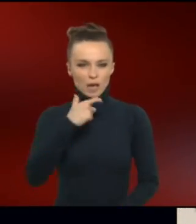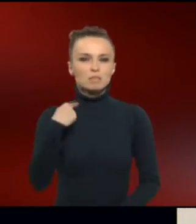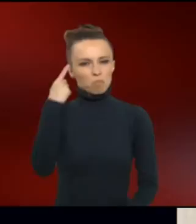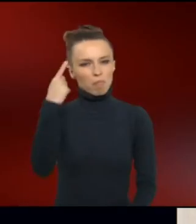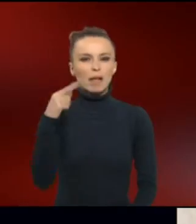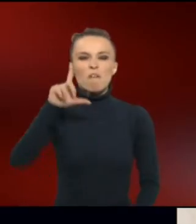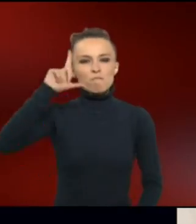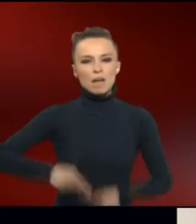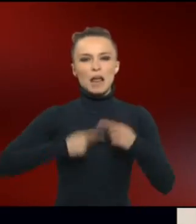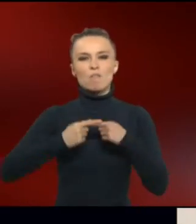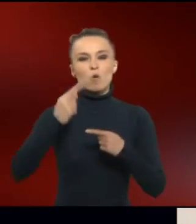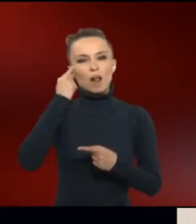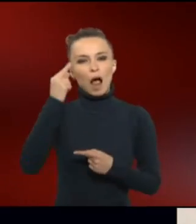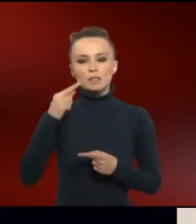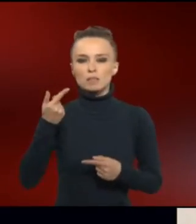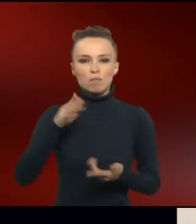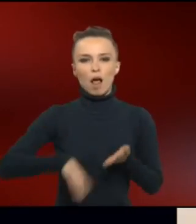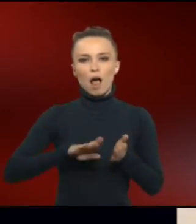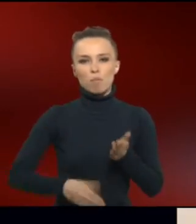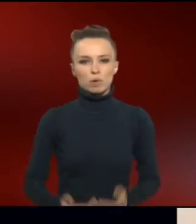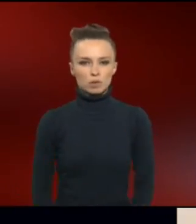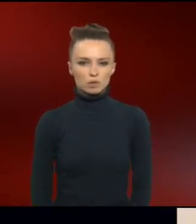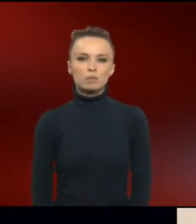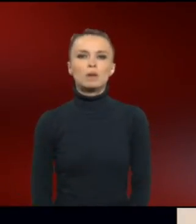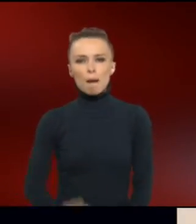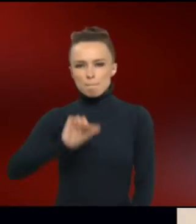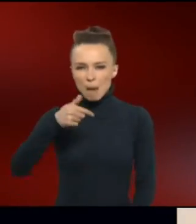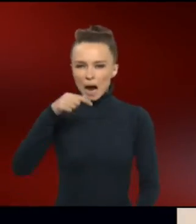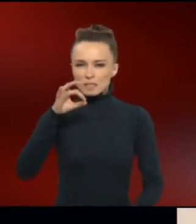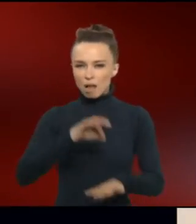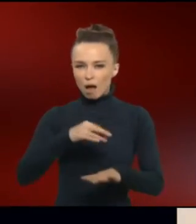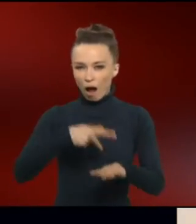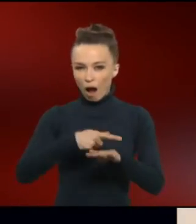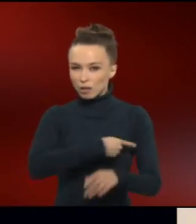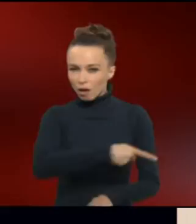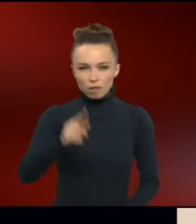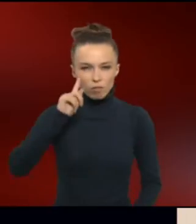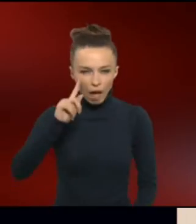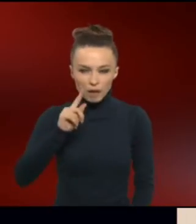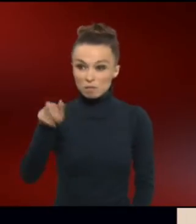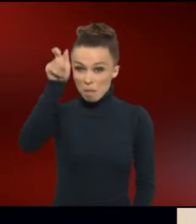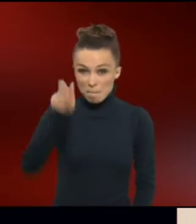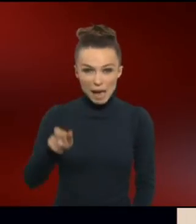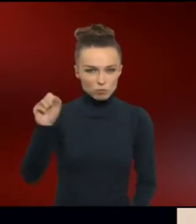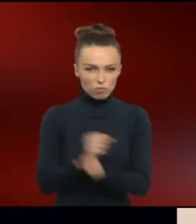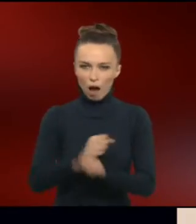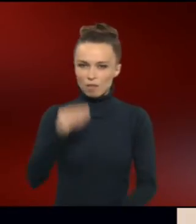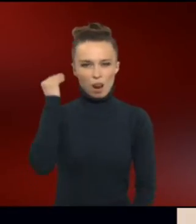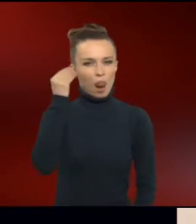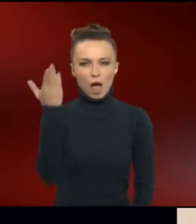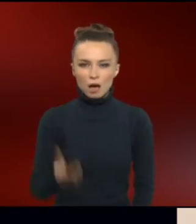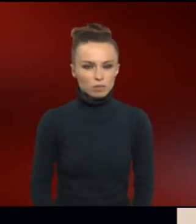und geistig minderbemittelt. Die meisten Ärzte glauben damals sogar, diese Menschen könnten nichts lernen.